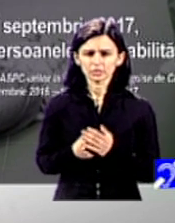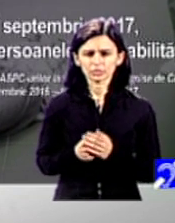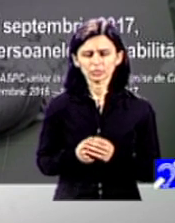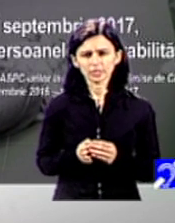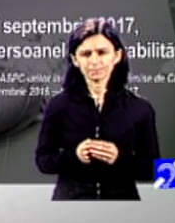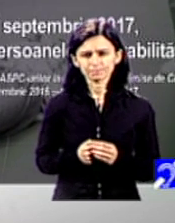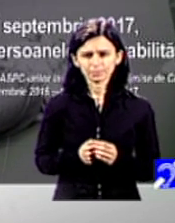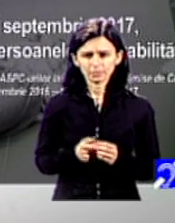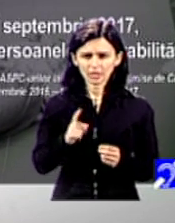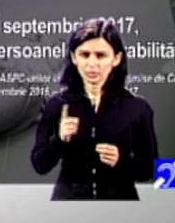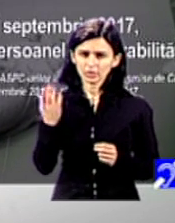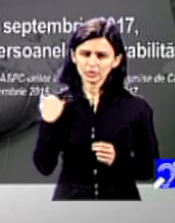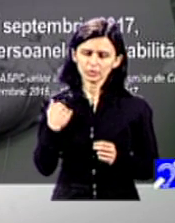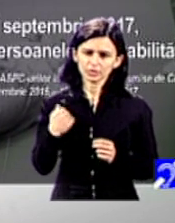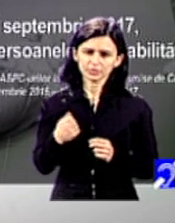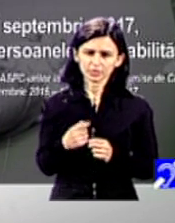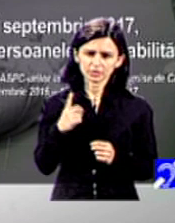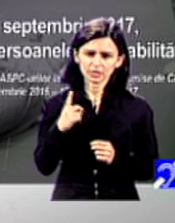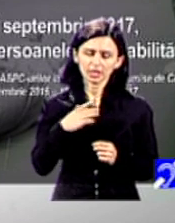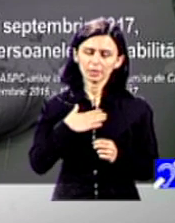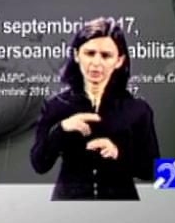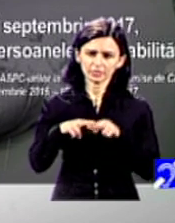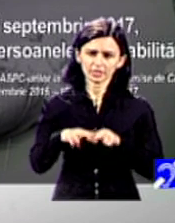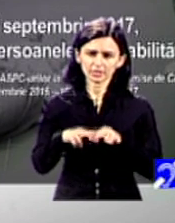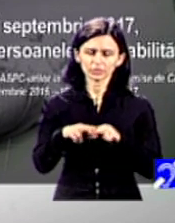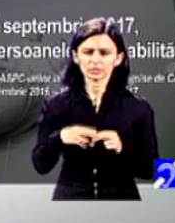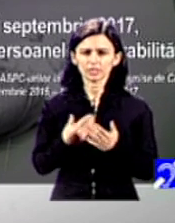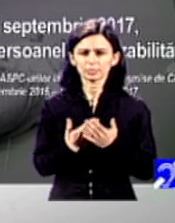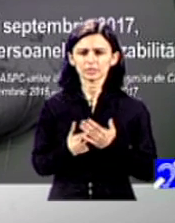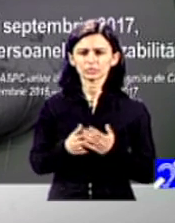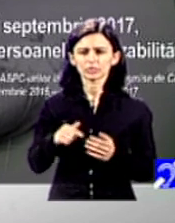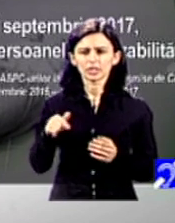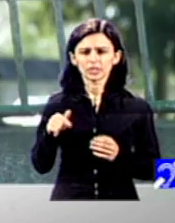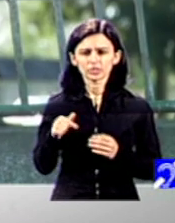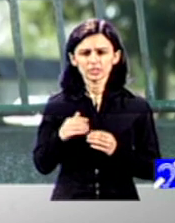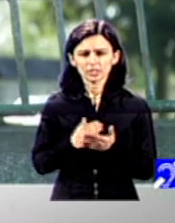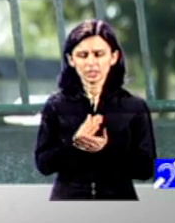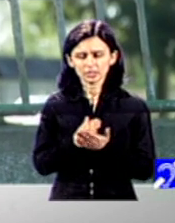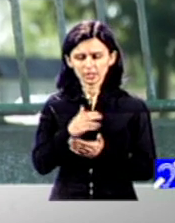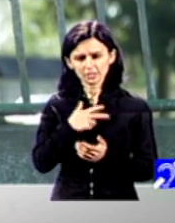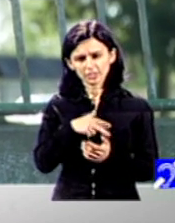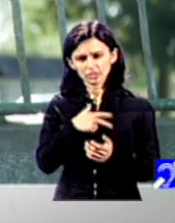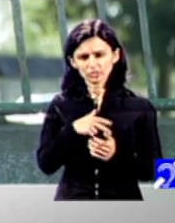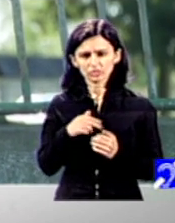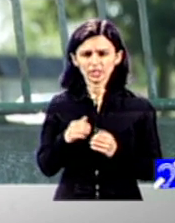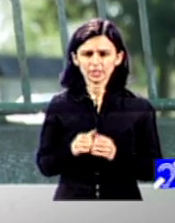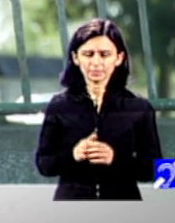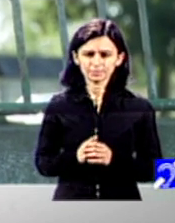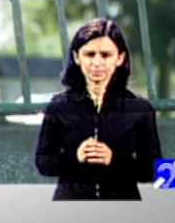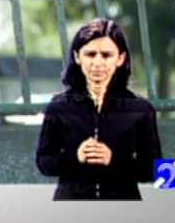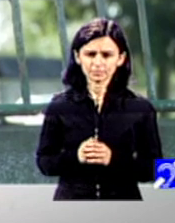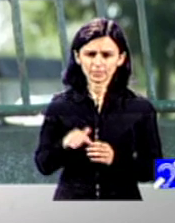că am avea resursele pentru acest tip de construcții, dacă discutăm de construcții fizice, și de servicii sociale. Astea mi se pare foarte